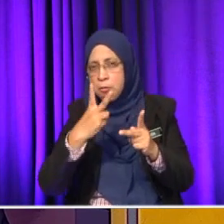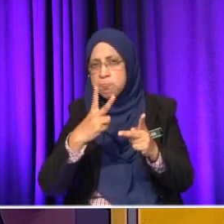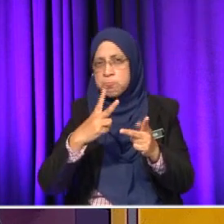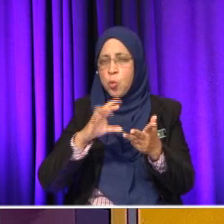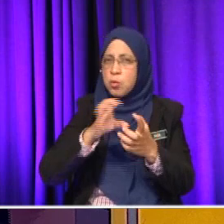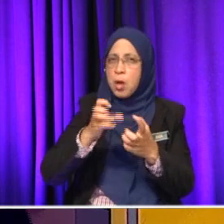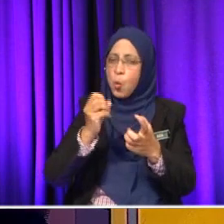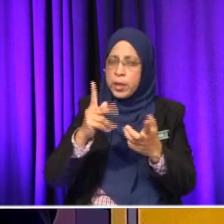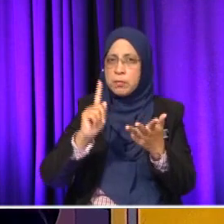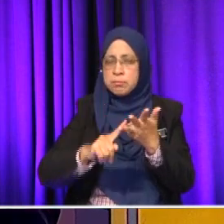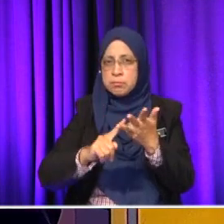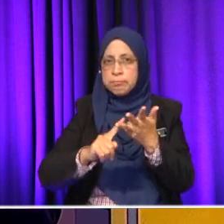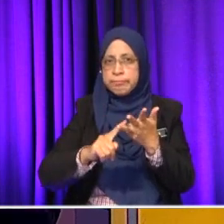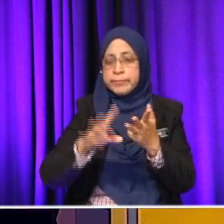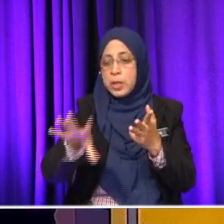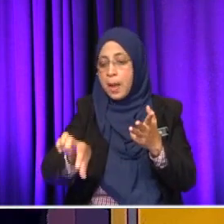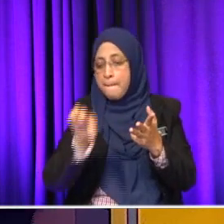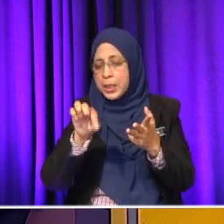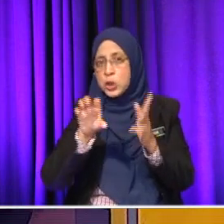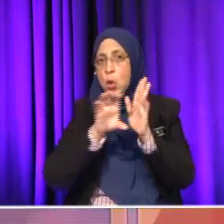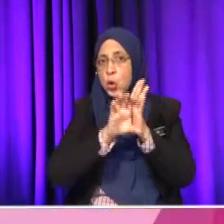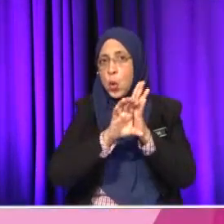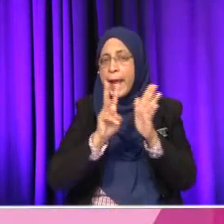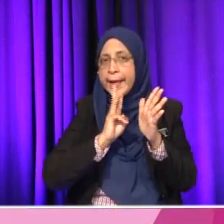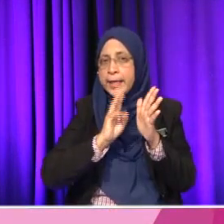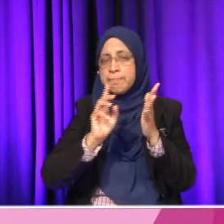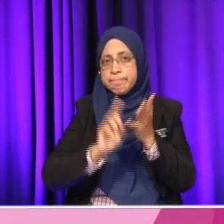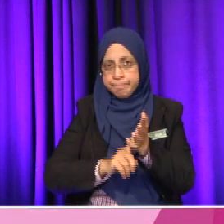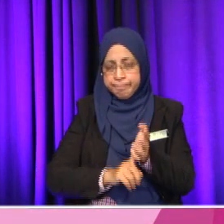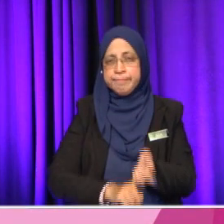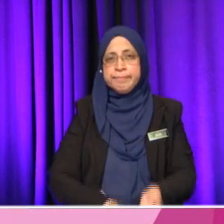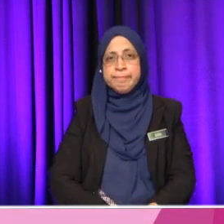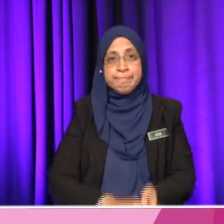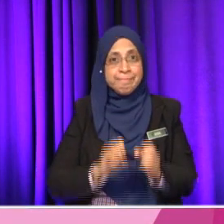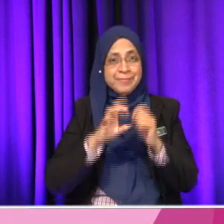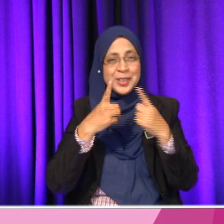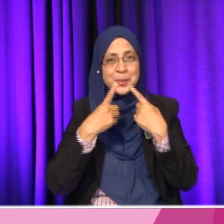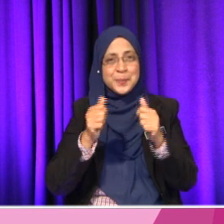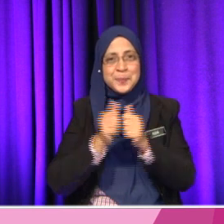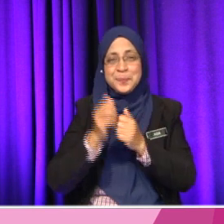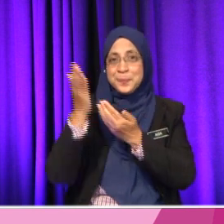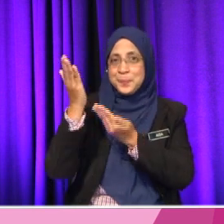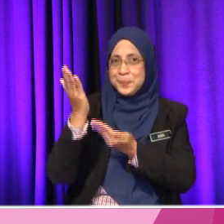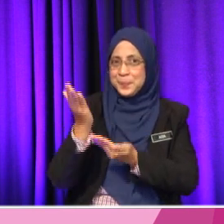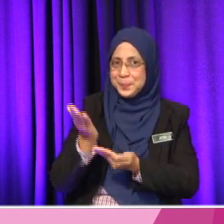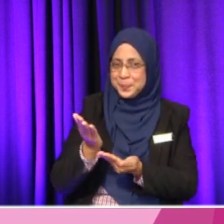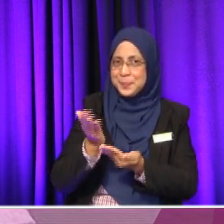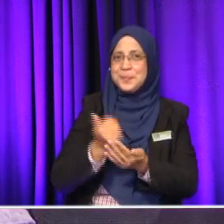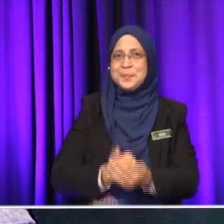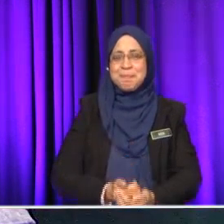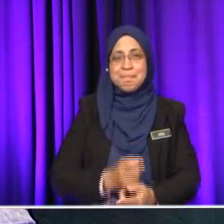mengambil sampel. Oh, betul ke semua kebuk-empat? Oh, pandai ini Nurul Hanis. Cemerlang. Cemerlang juga. Saya dah pilih yang terbaik ini.